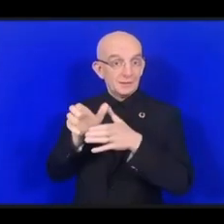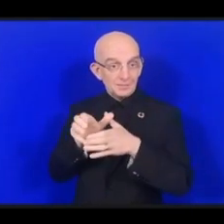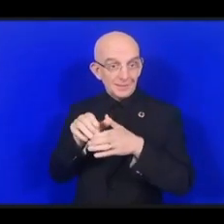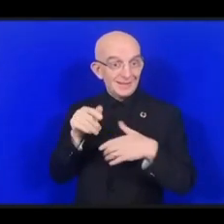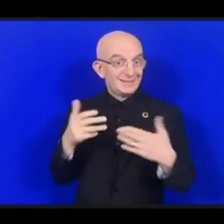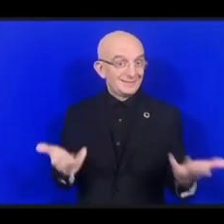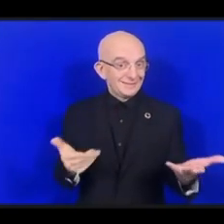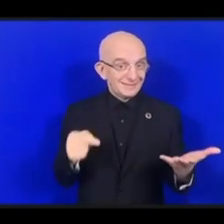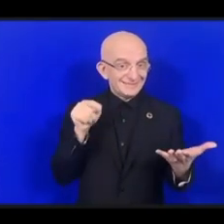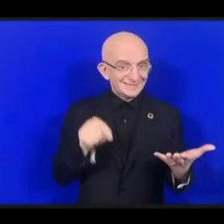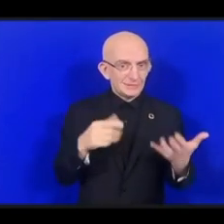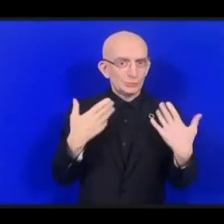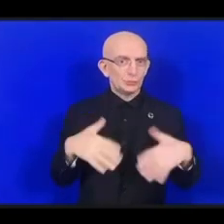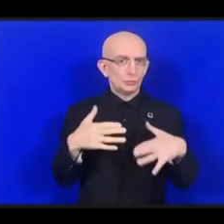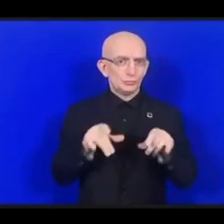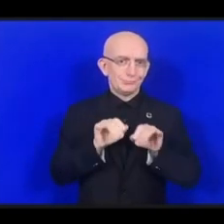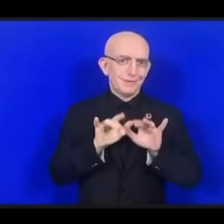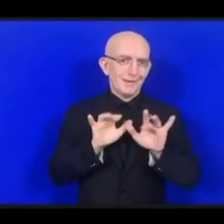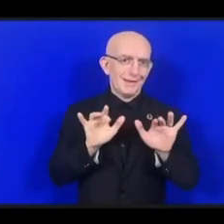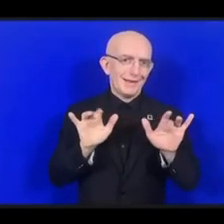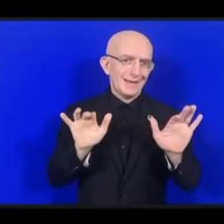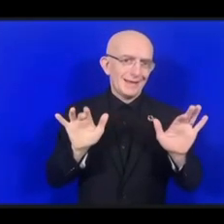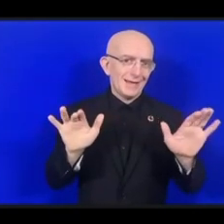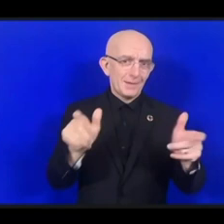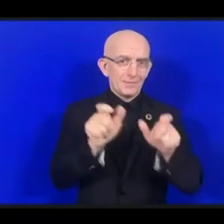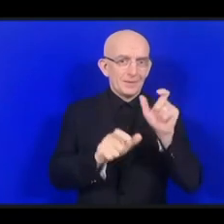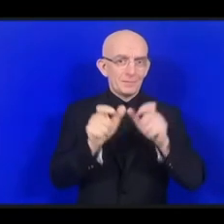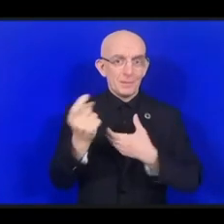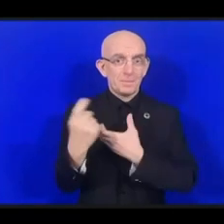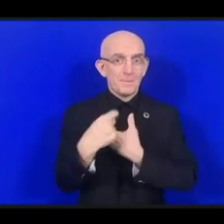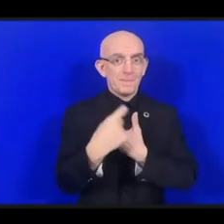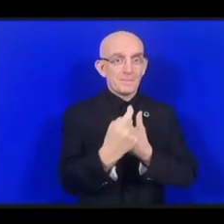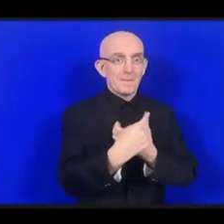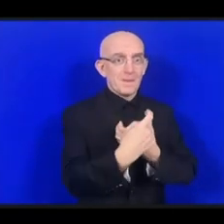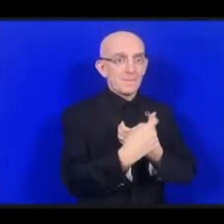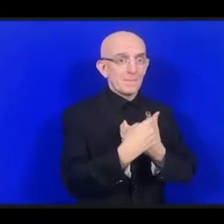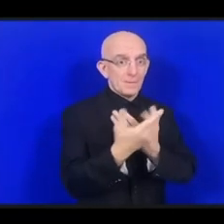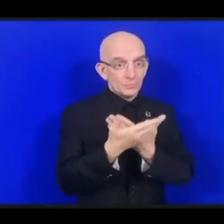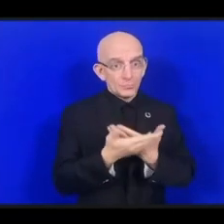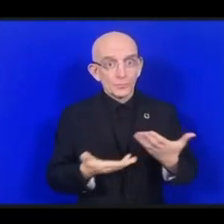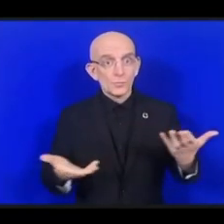образом свой вклад в работу этого форума. однако цифры это еще не все.